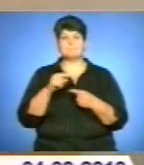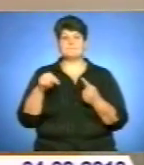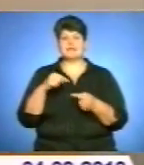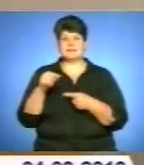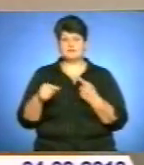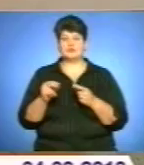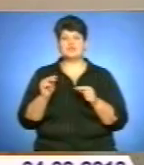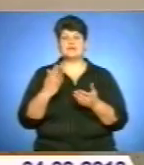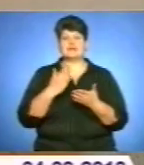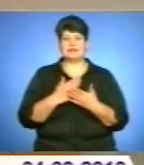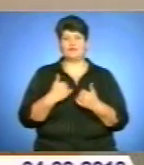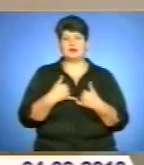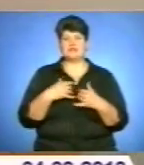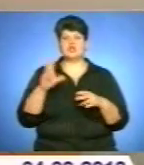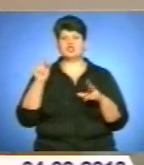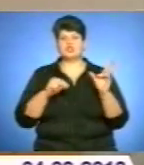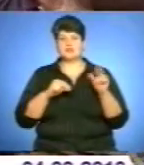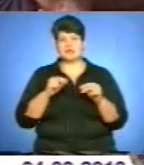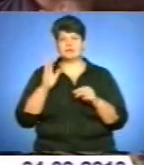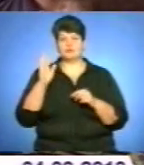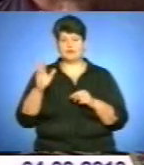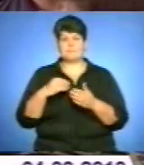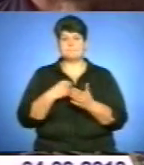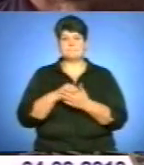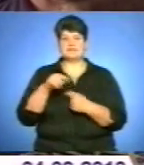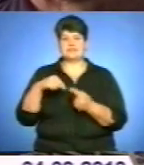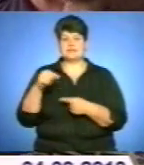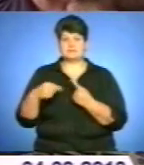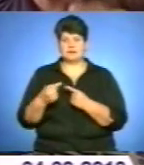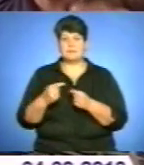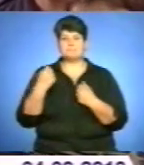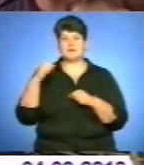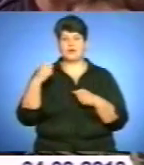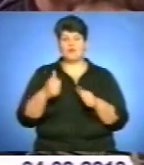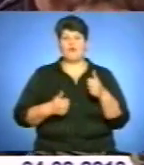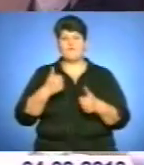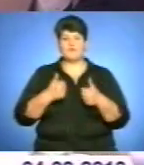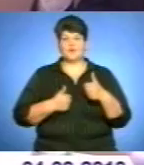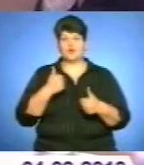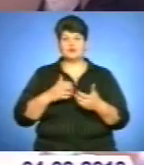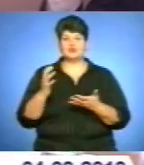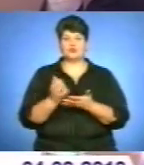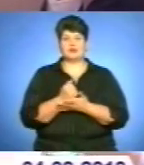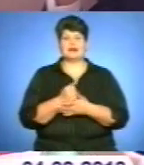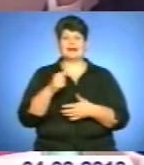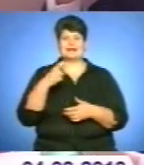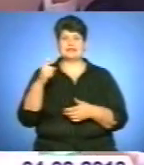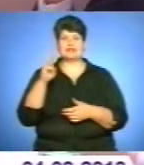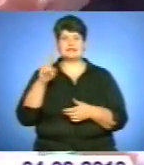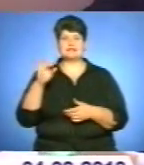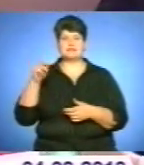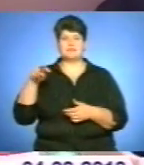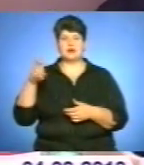мене шанси стати бізнесменом в Тернополі. Перемогу у конкурсі «Майбутній бізнесмен Тернополя» здобула Христина Цимбалюк, учениця